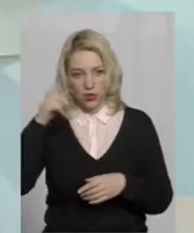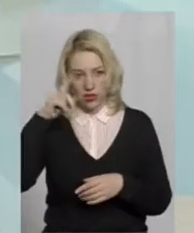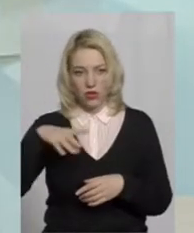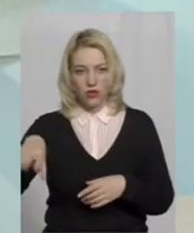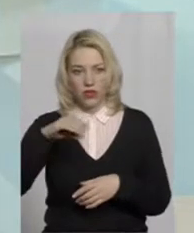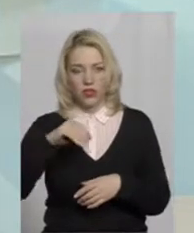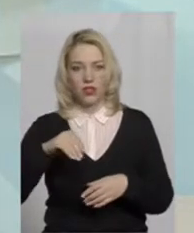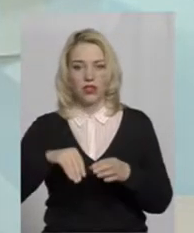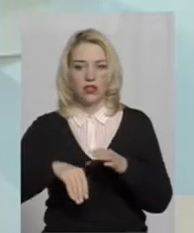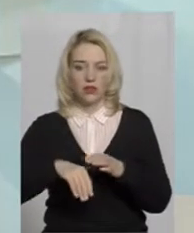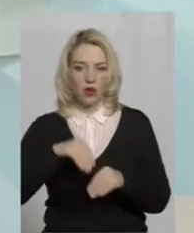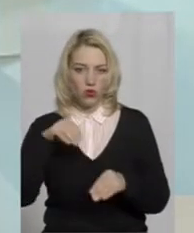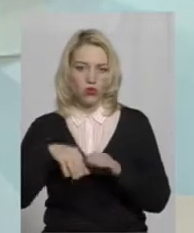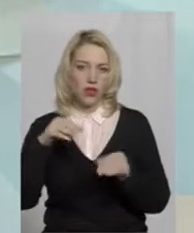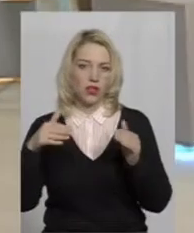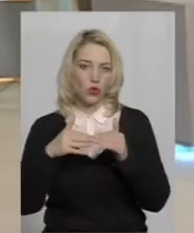всі голосували вдома.